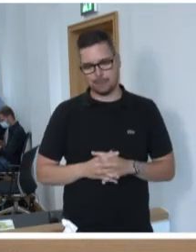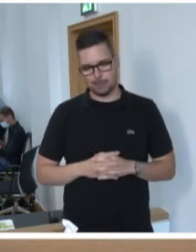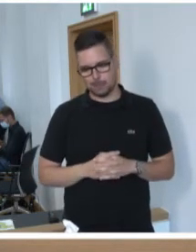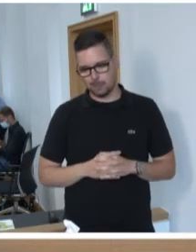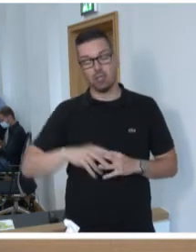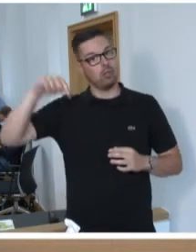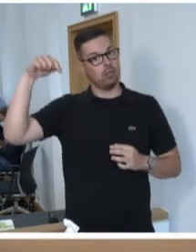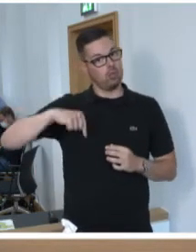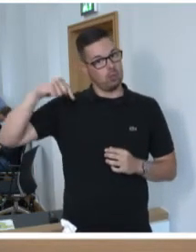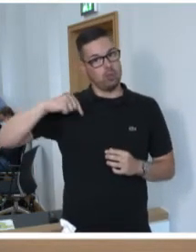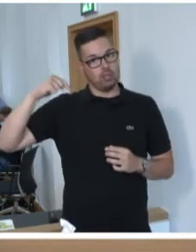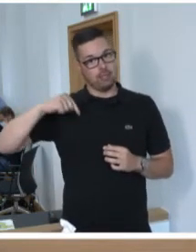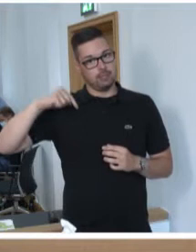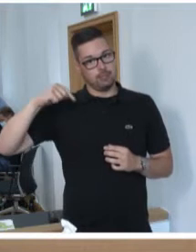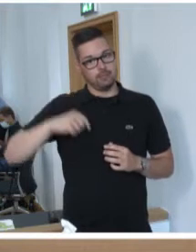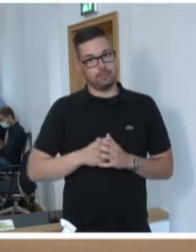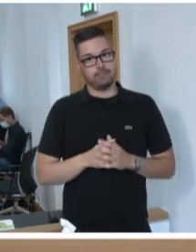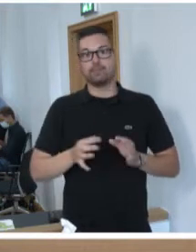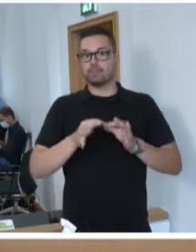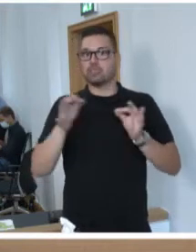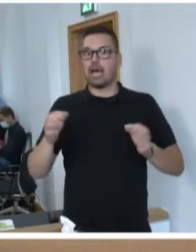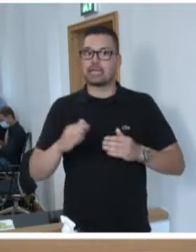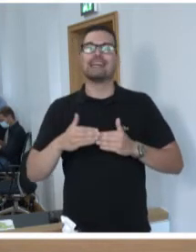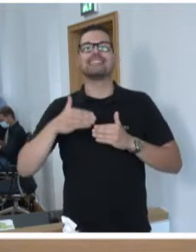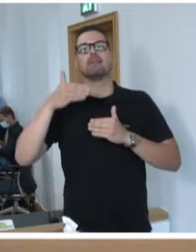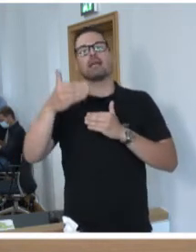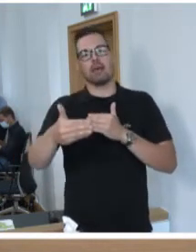Heute ist ja quasi der Tag danach.